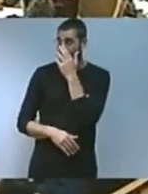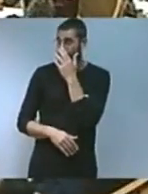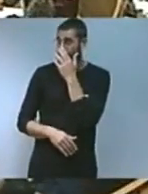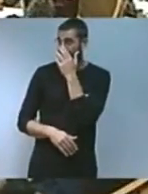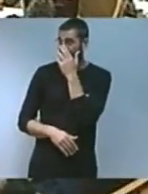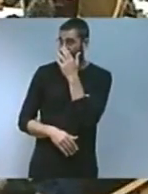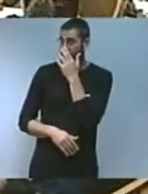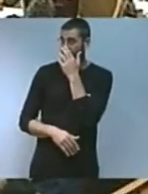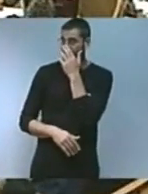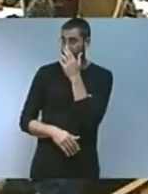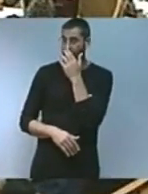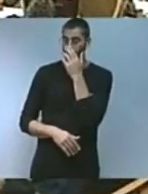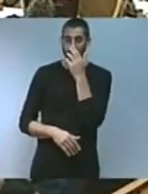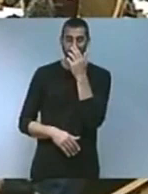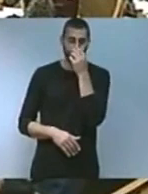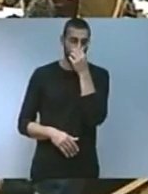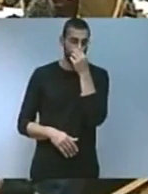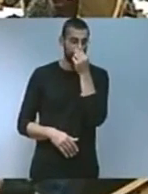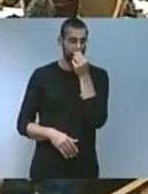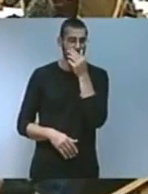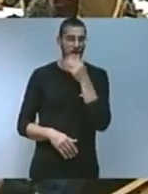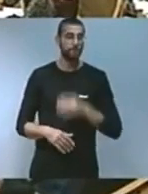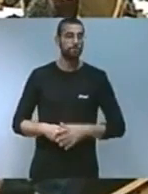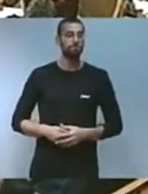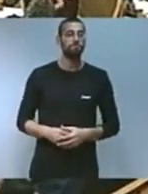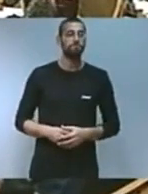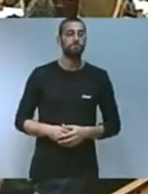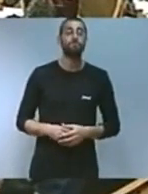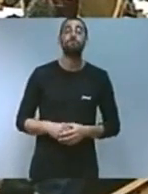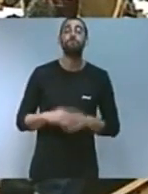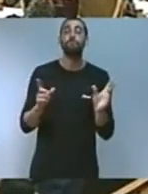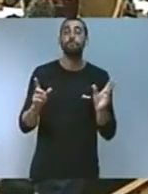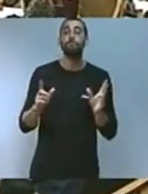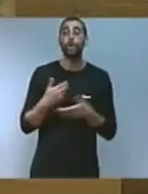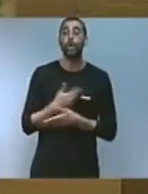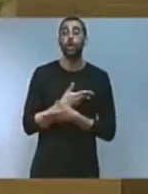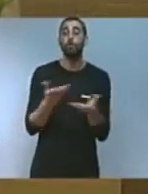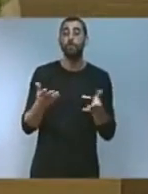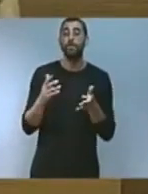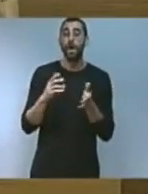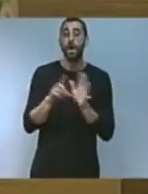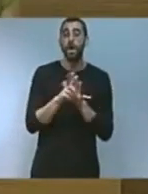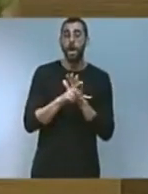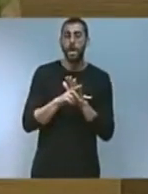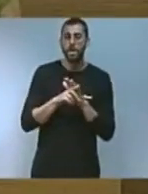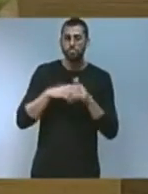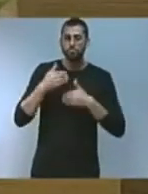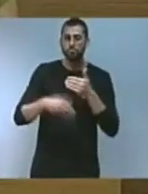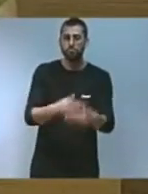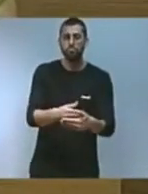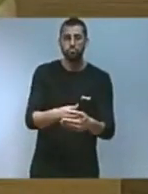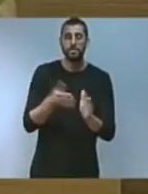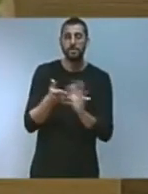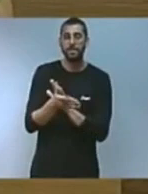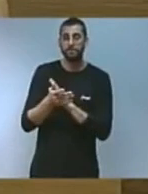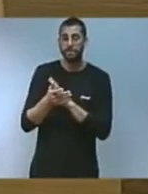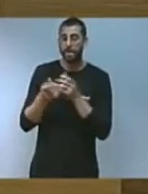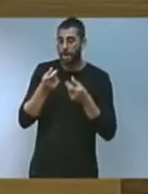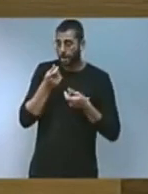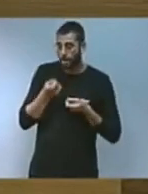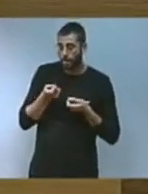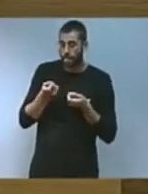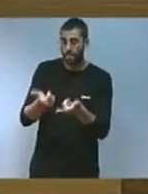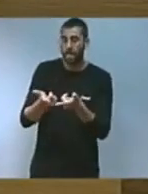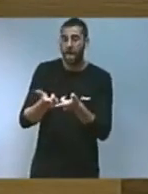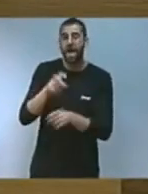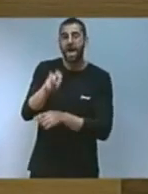també avui confiem que el ple desenvolupament d'aquesta llei impulsa també un relleu generacional al camp de la comarca de València i